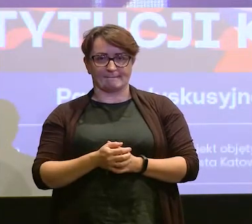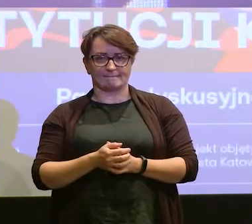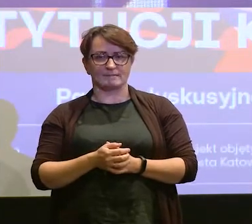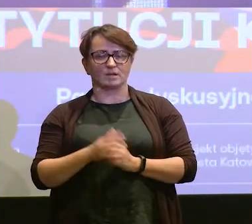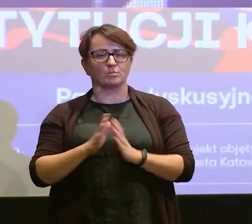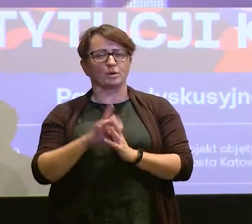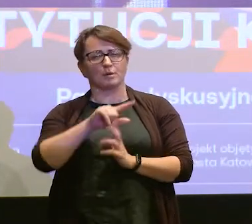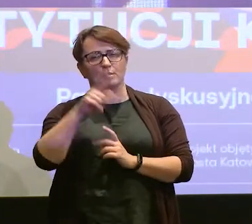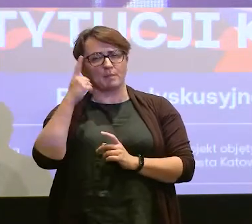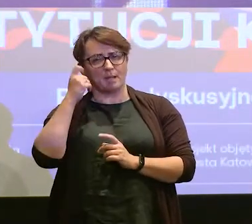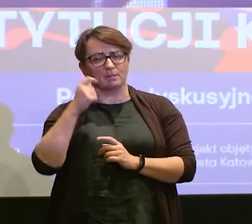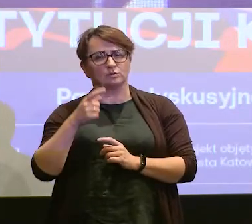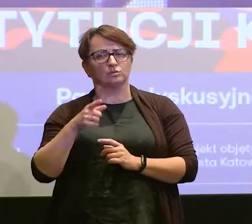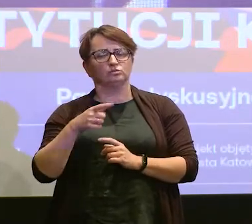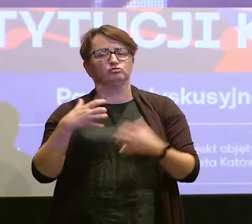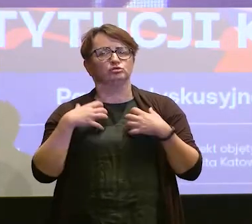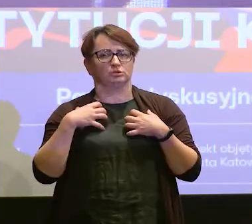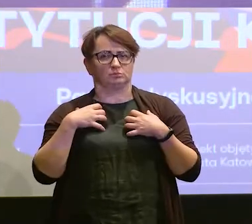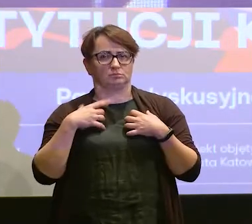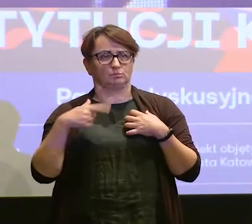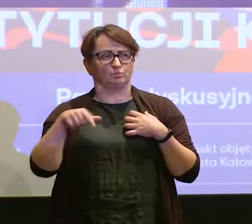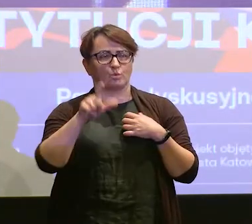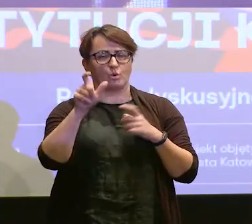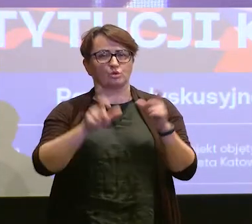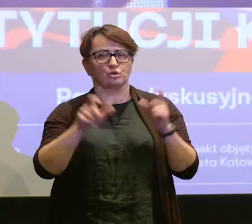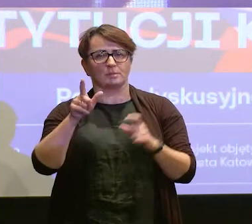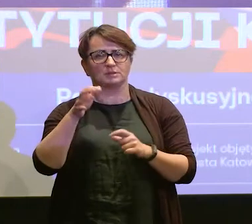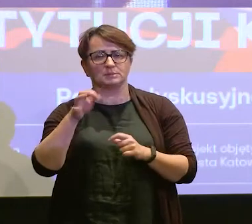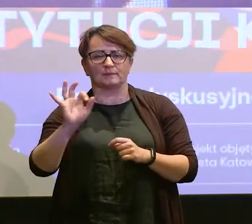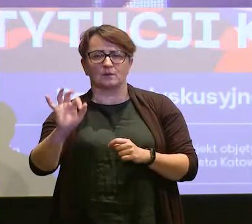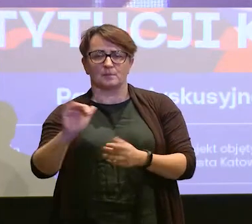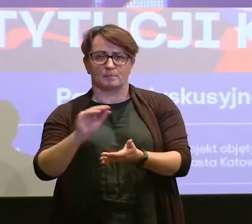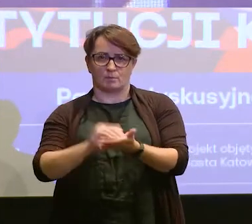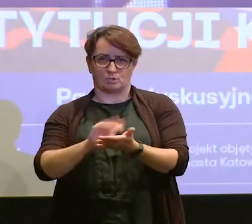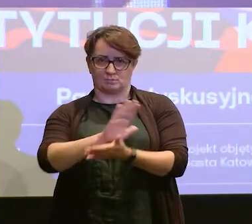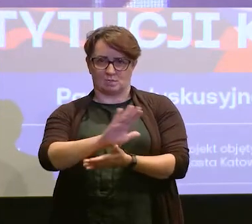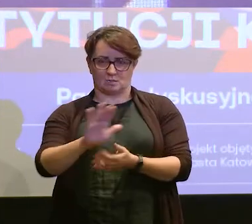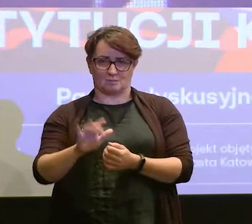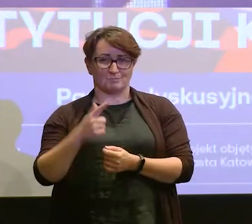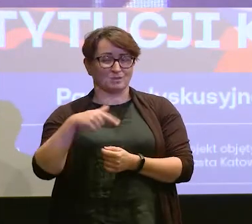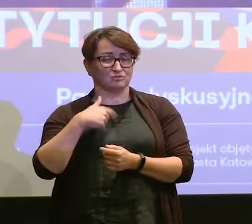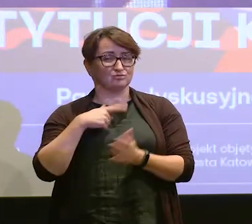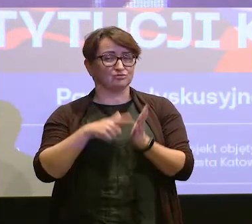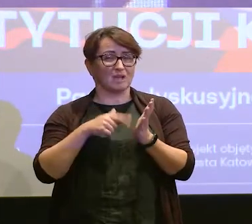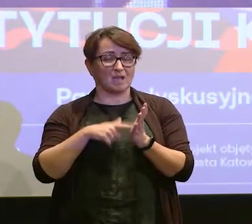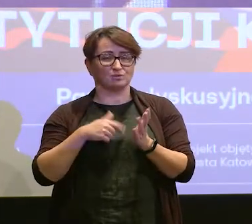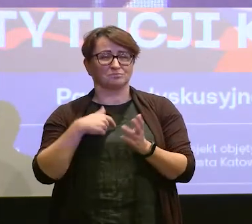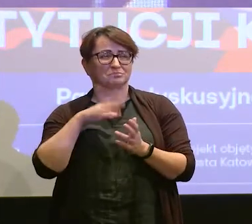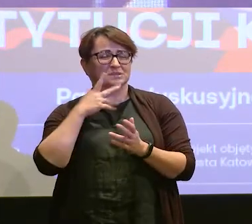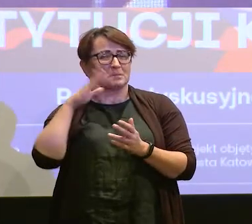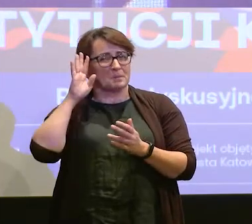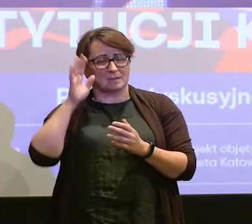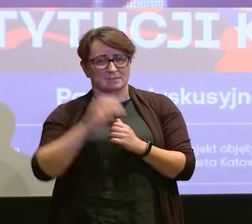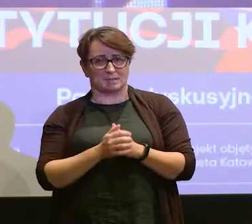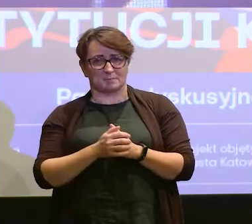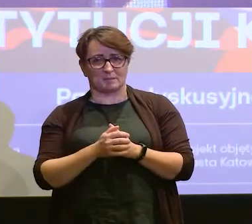Pamiętajmy o funkcjonowaniu osób ze szczególnymi potrzebami. My często nie pamiętamy,